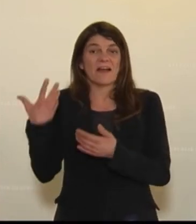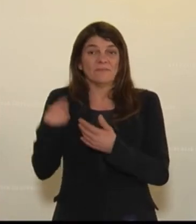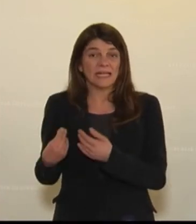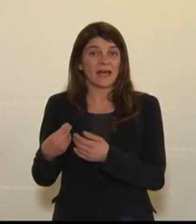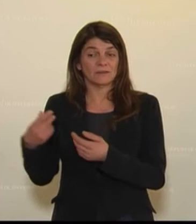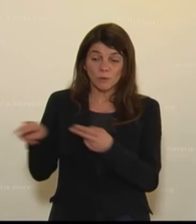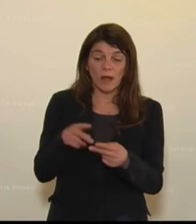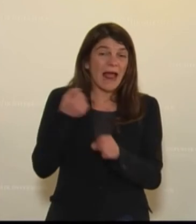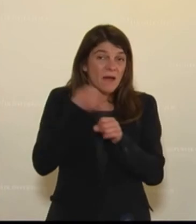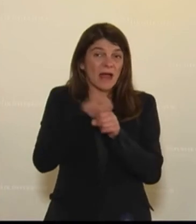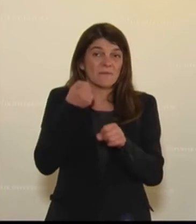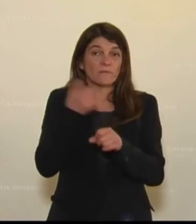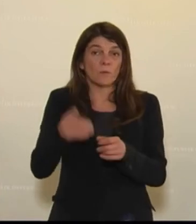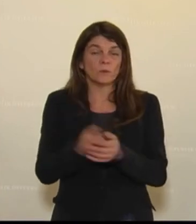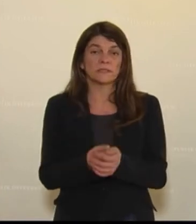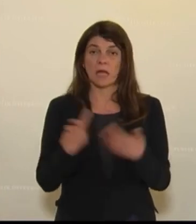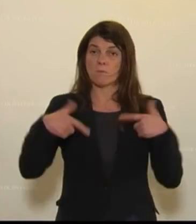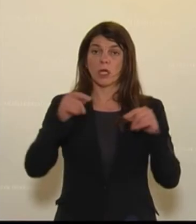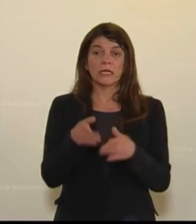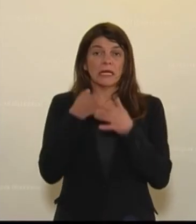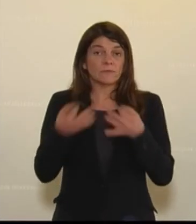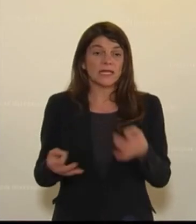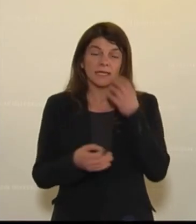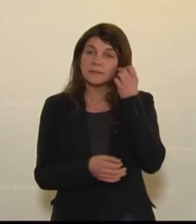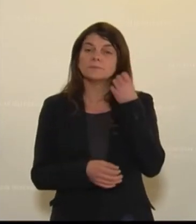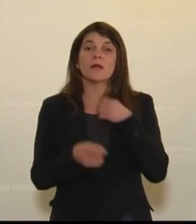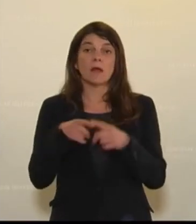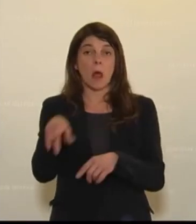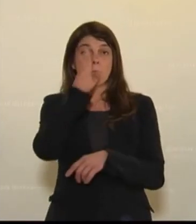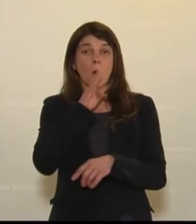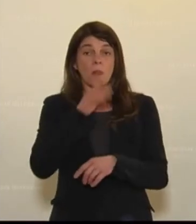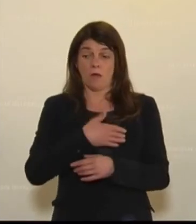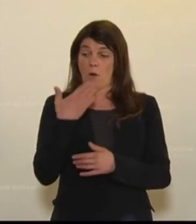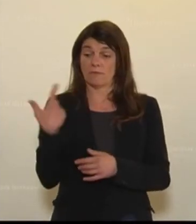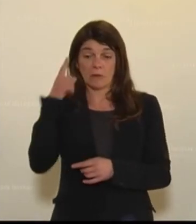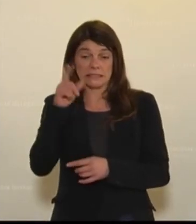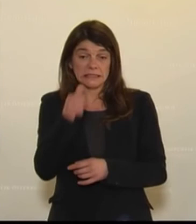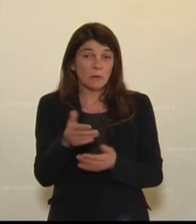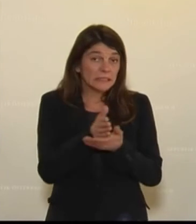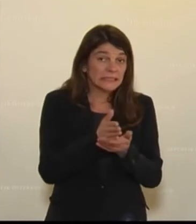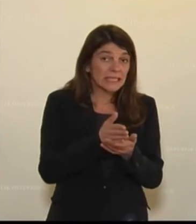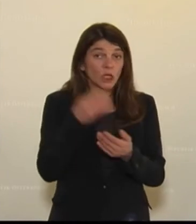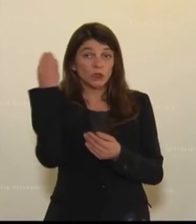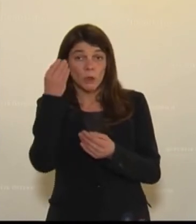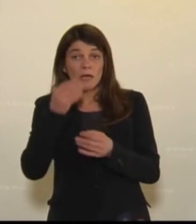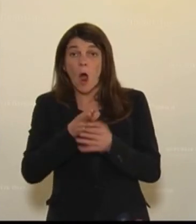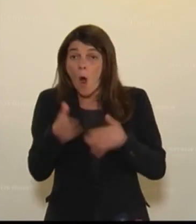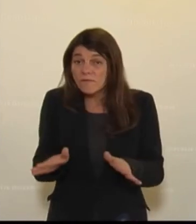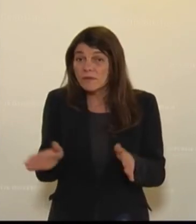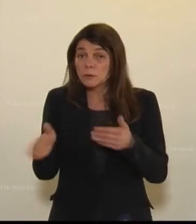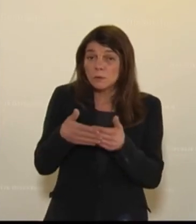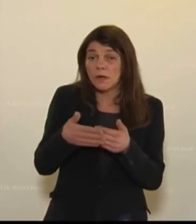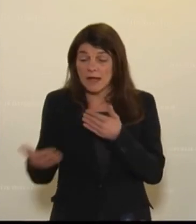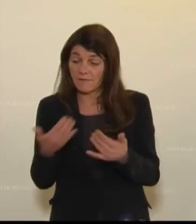kämpfen, dann ist es nicht hilfreich, wenn die am Montag in der Früh nicht wissen, ist am Dienstag jetzt die Schule ganz offen, ganz